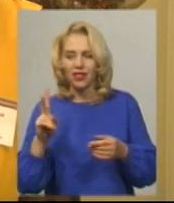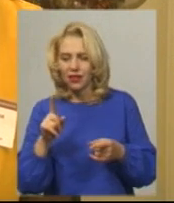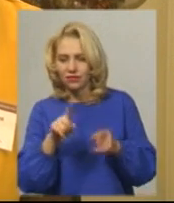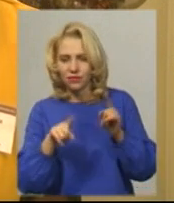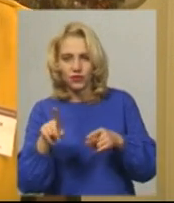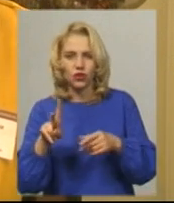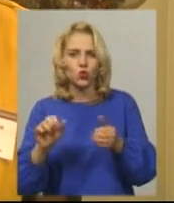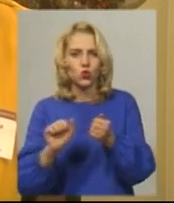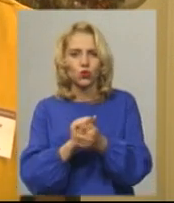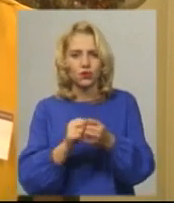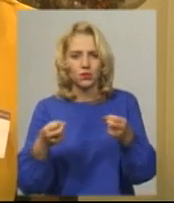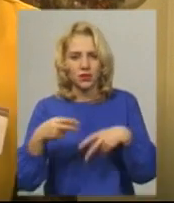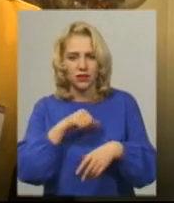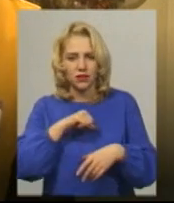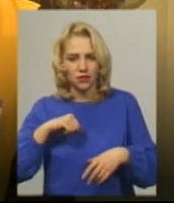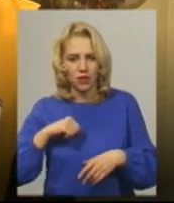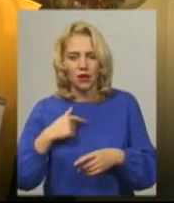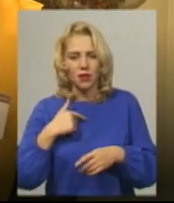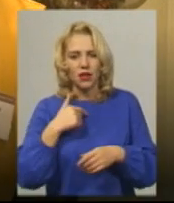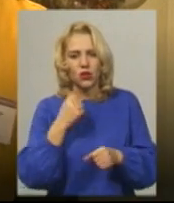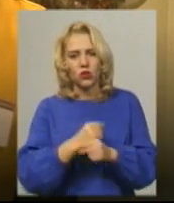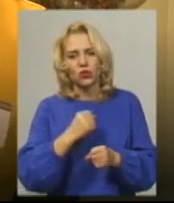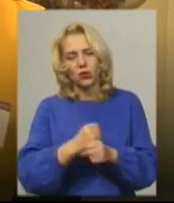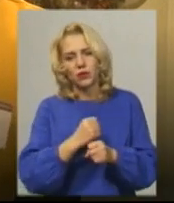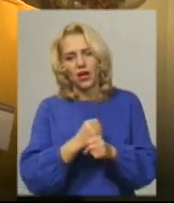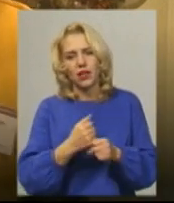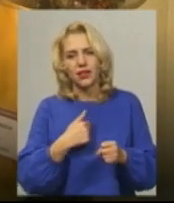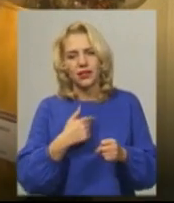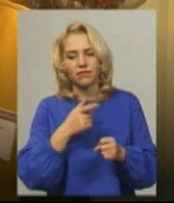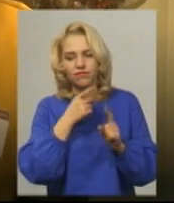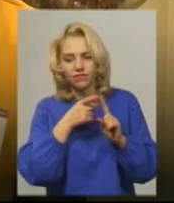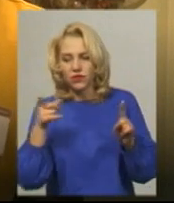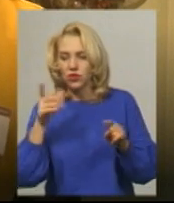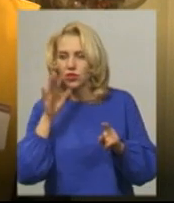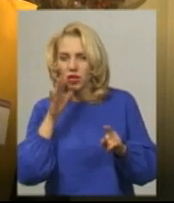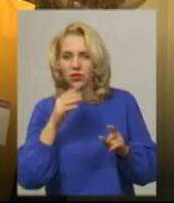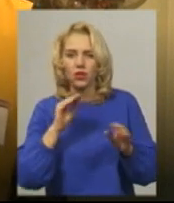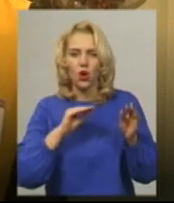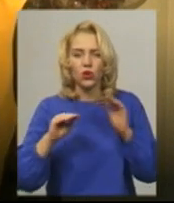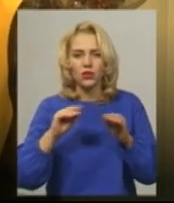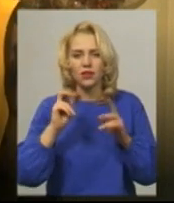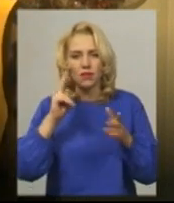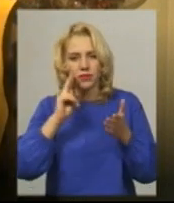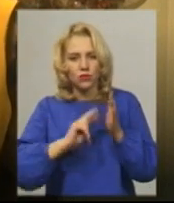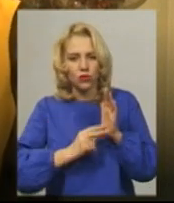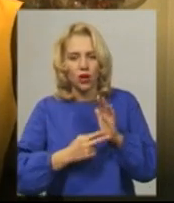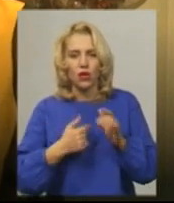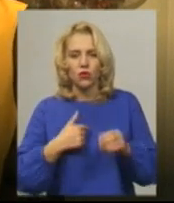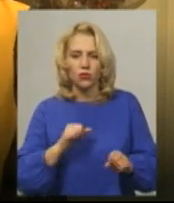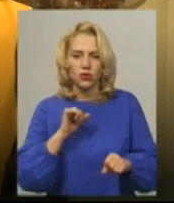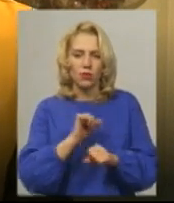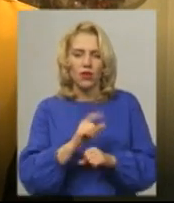розробляли концепцію цього залу. Було дуже багато різних варіацій, але ми зупинились на комахах.